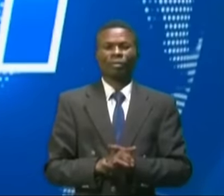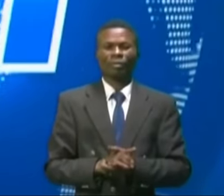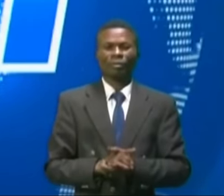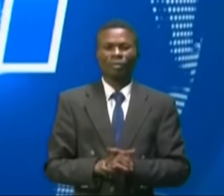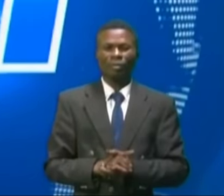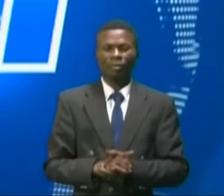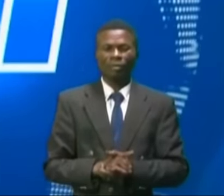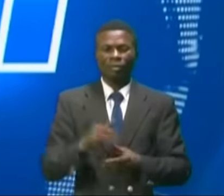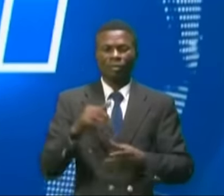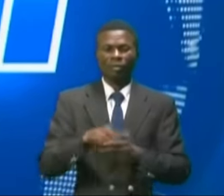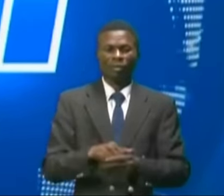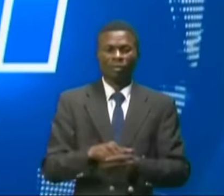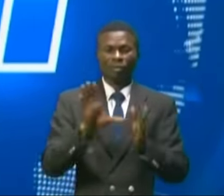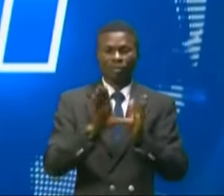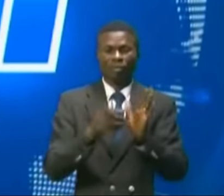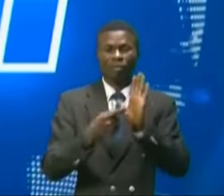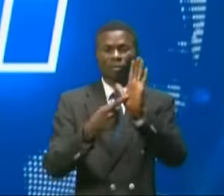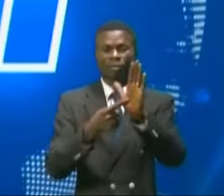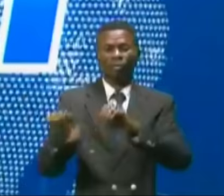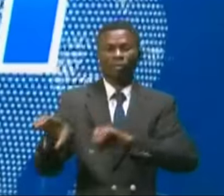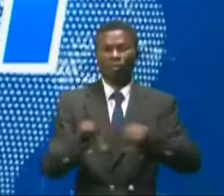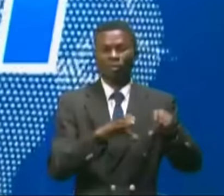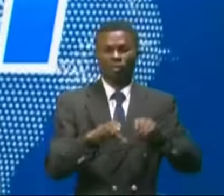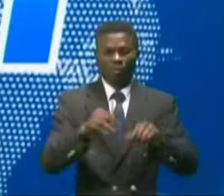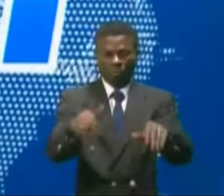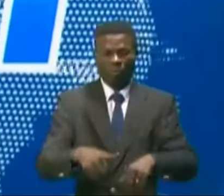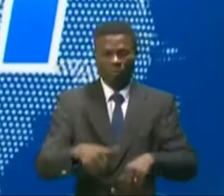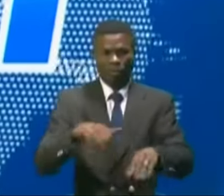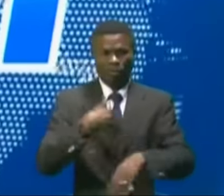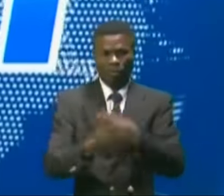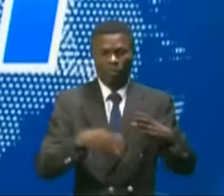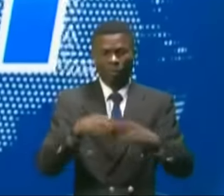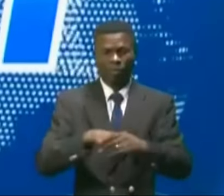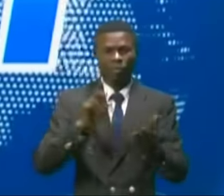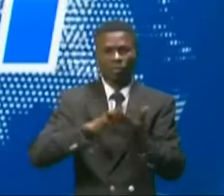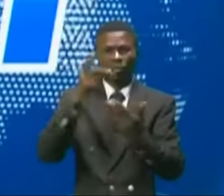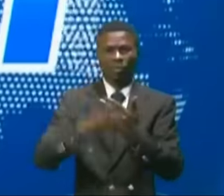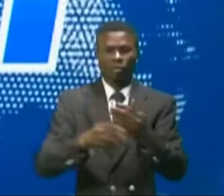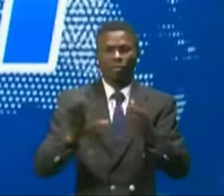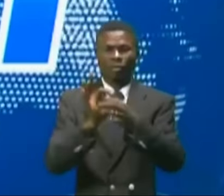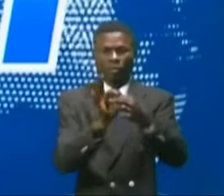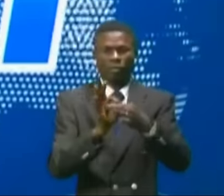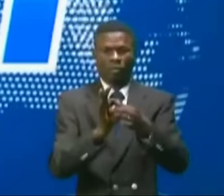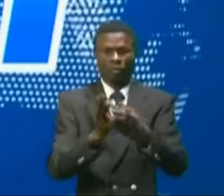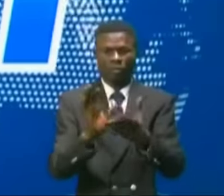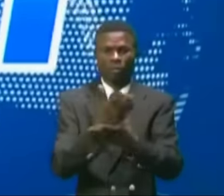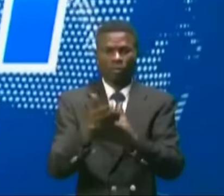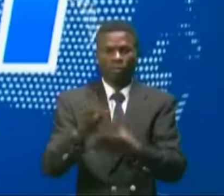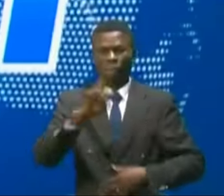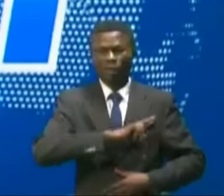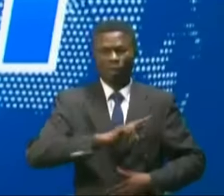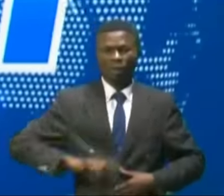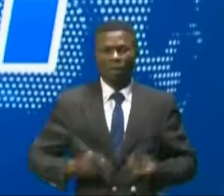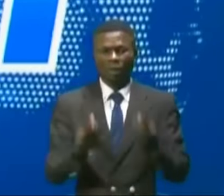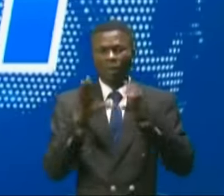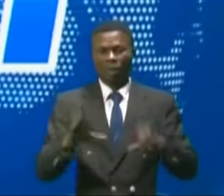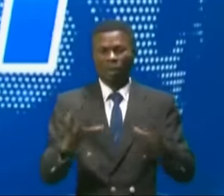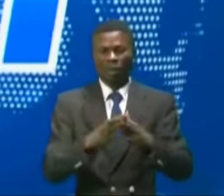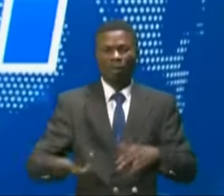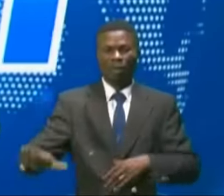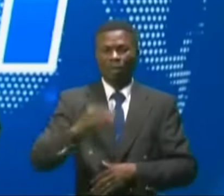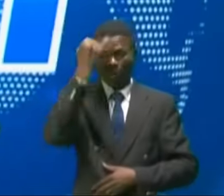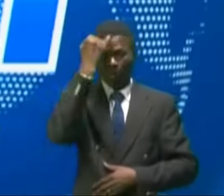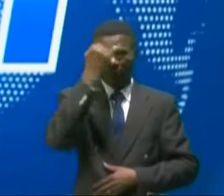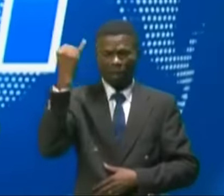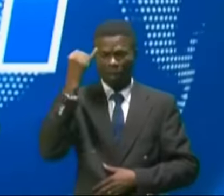Et dans cet élément, vous allez découvrir les activités agricoles réalisées dans les cadres de la coopération entre la République démocratique du Congo et l